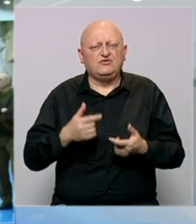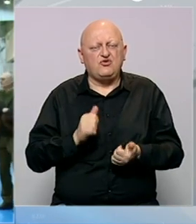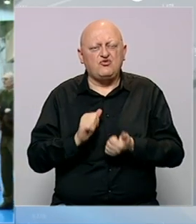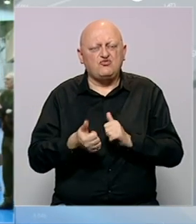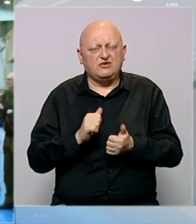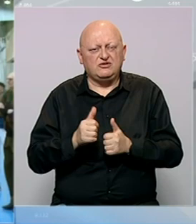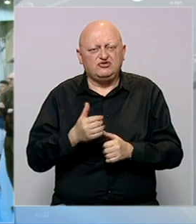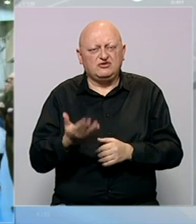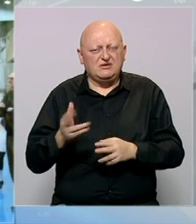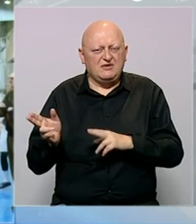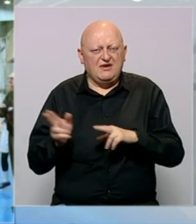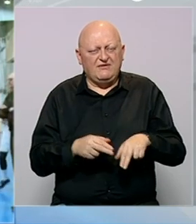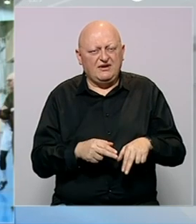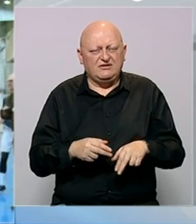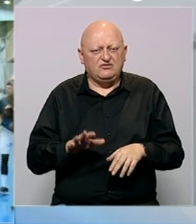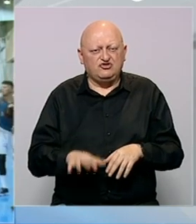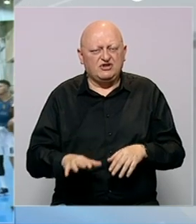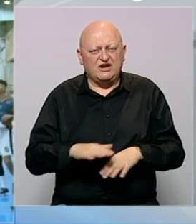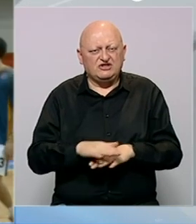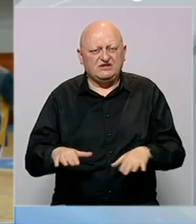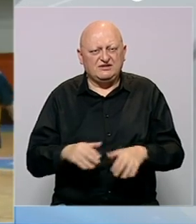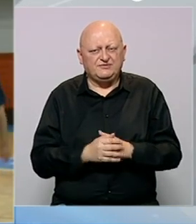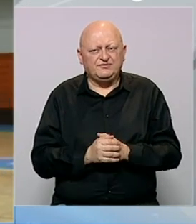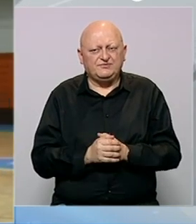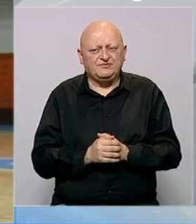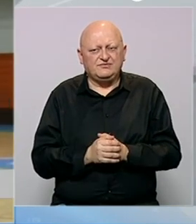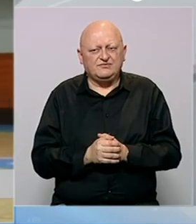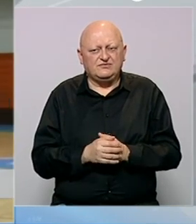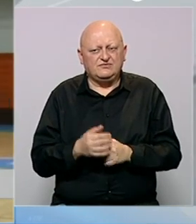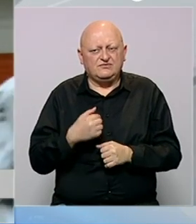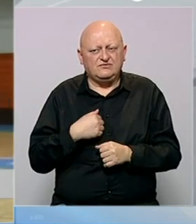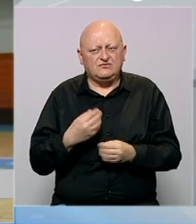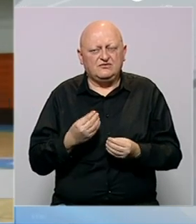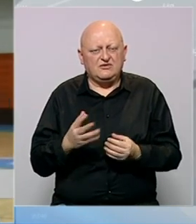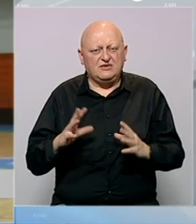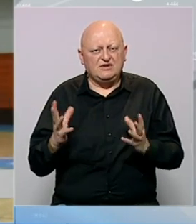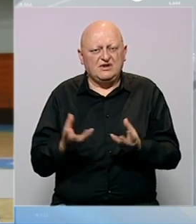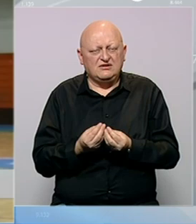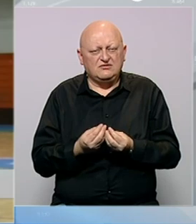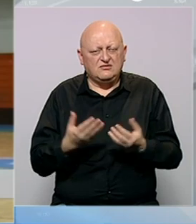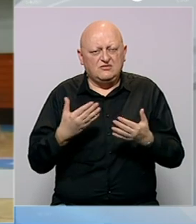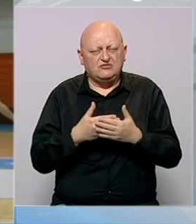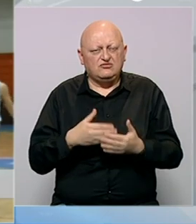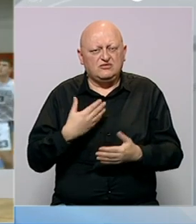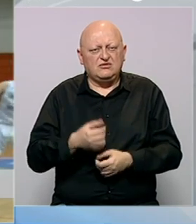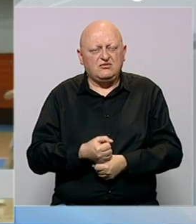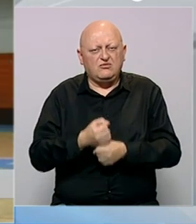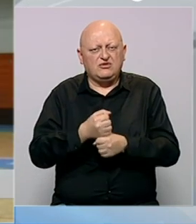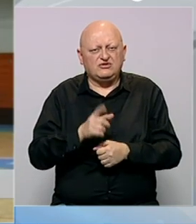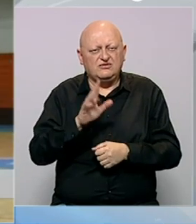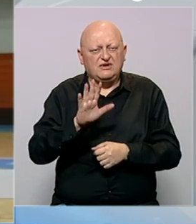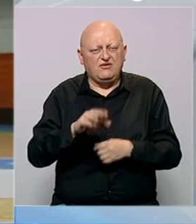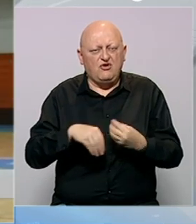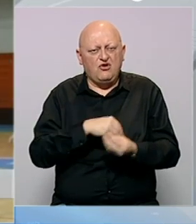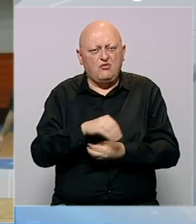utakmici što prije nam se vratio na košarkaški teren. Zato smo se svim večeras okupili da pružimo podršku kako njemu, tako i